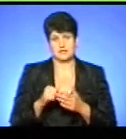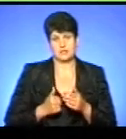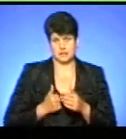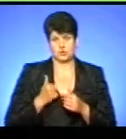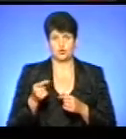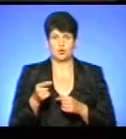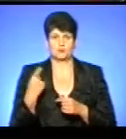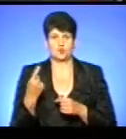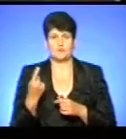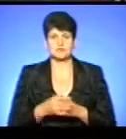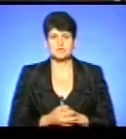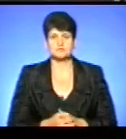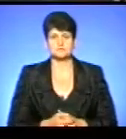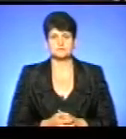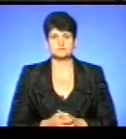Тернопільському.